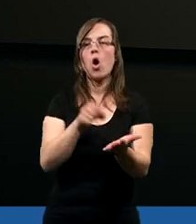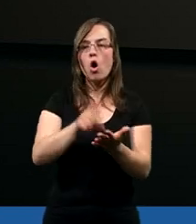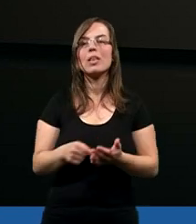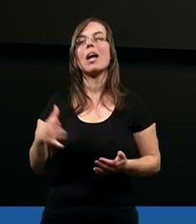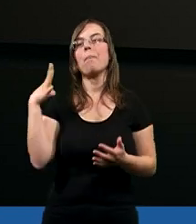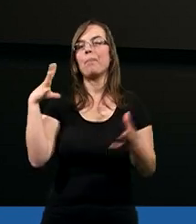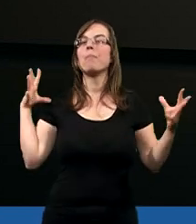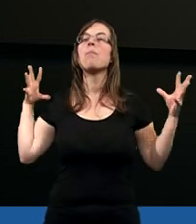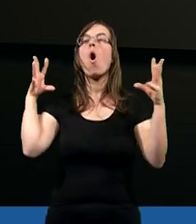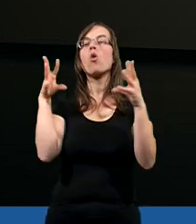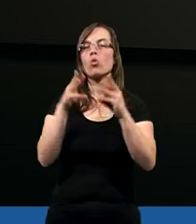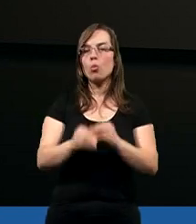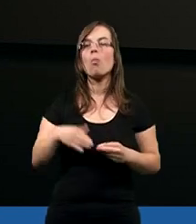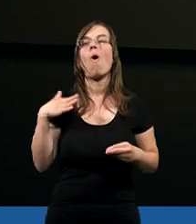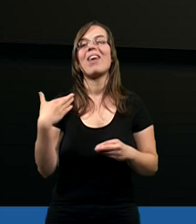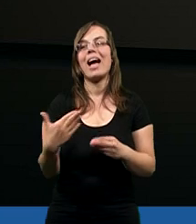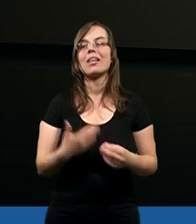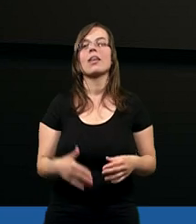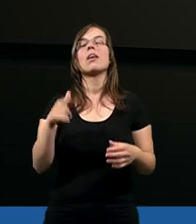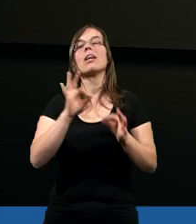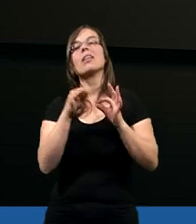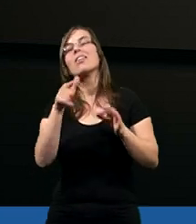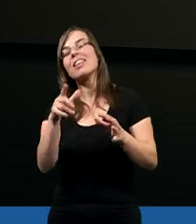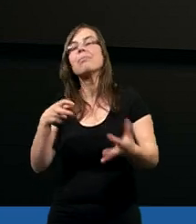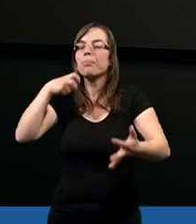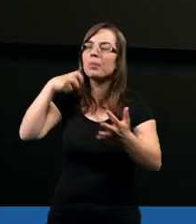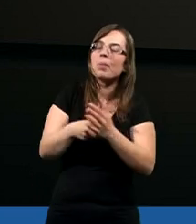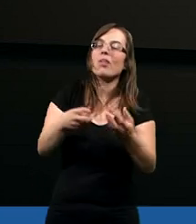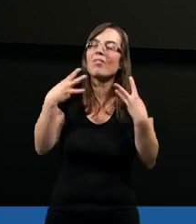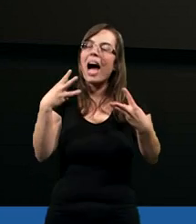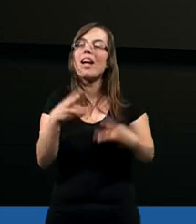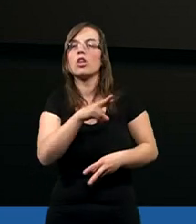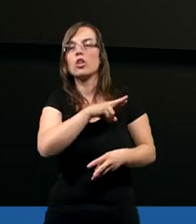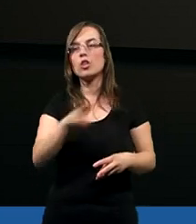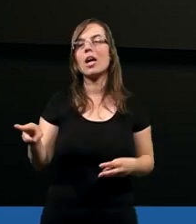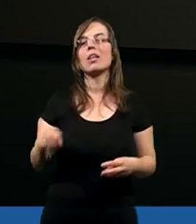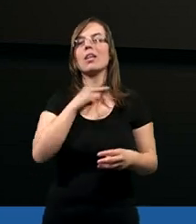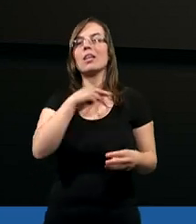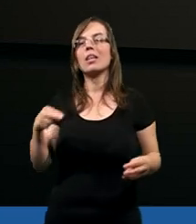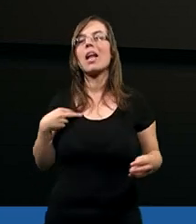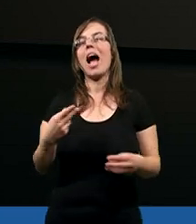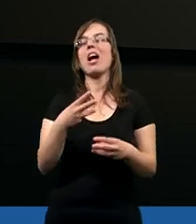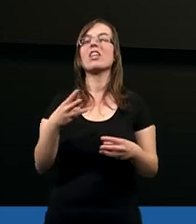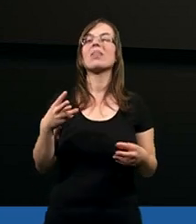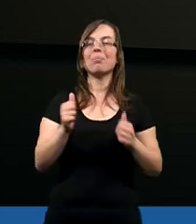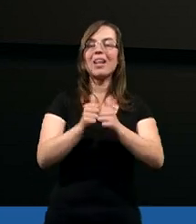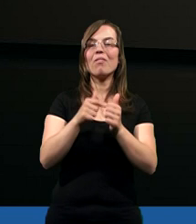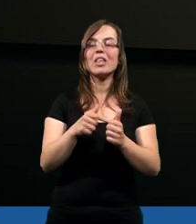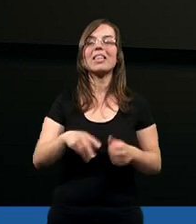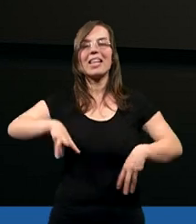listu. Było takim podsumowaniem, wypunktowaniem jeszcze tych naszym zdaniem